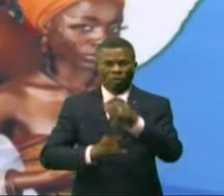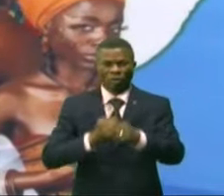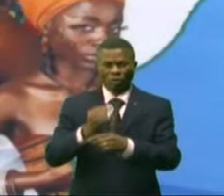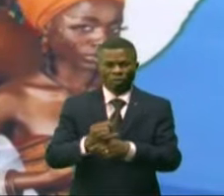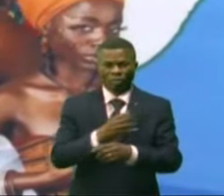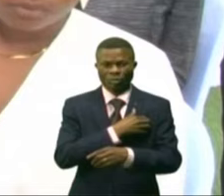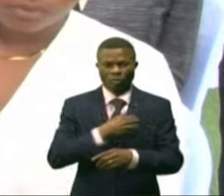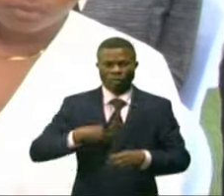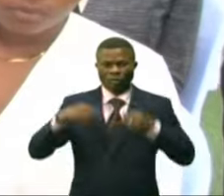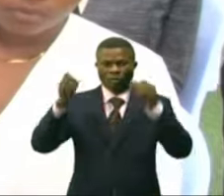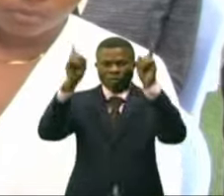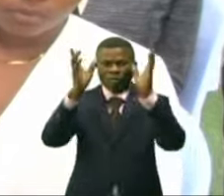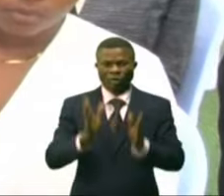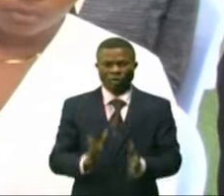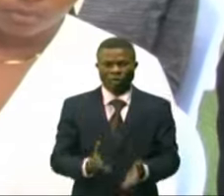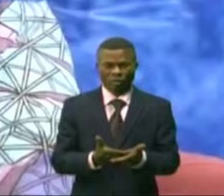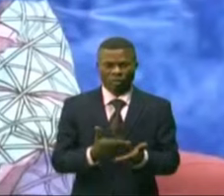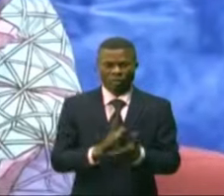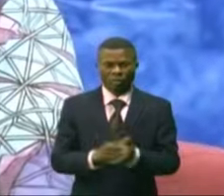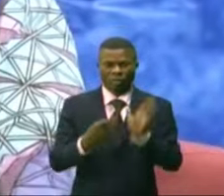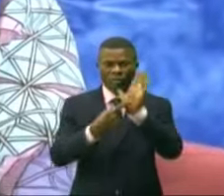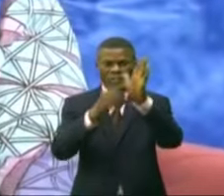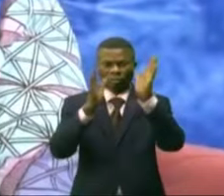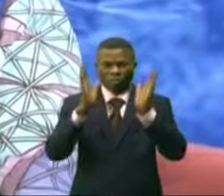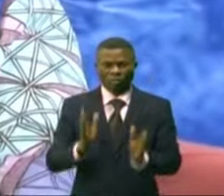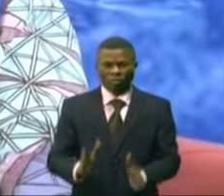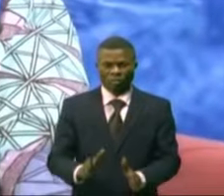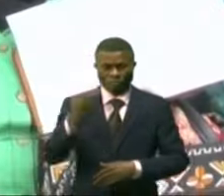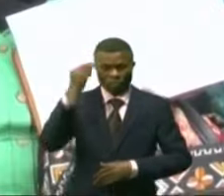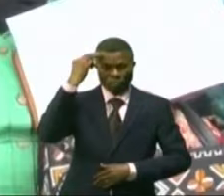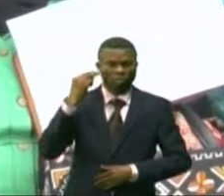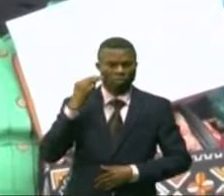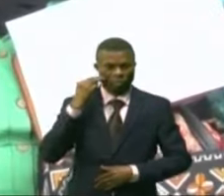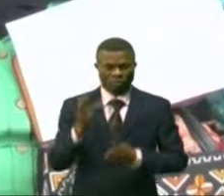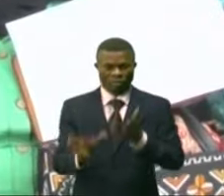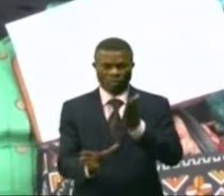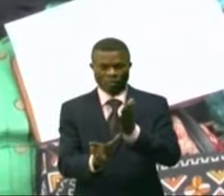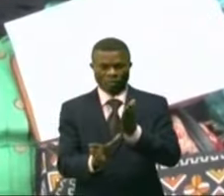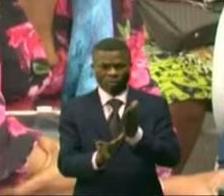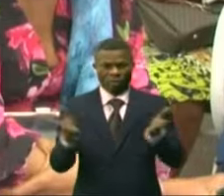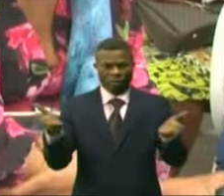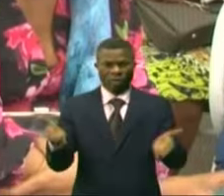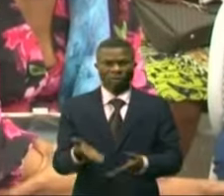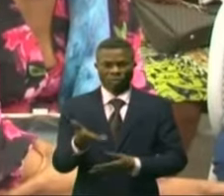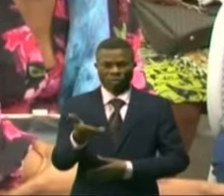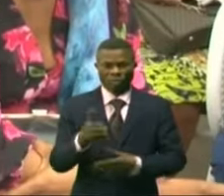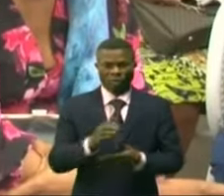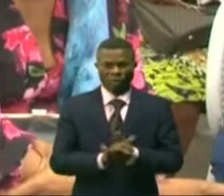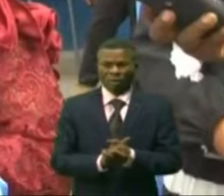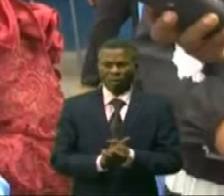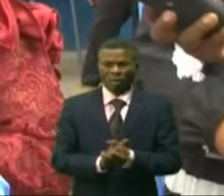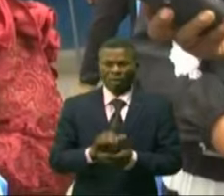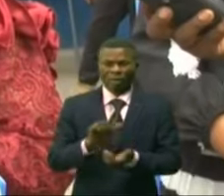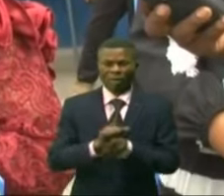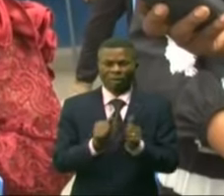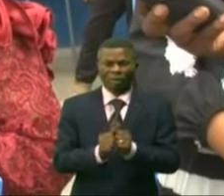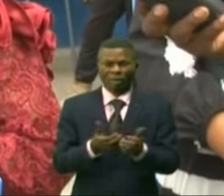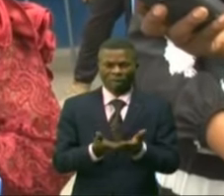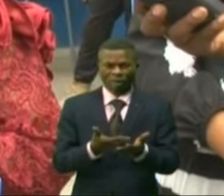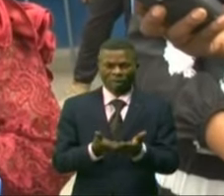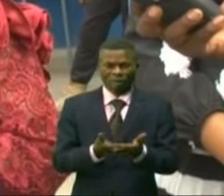femme africaine. Le représentant du ministre a eu ces mots. Le thème de cette année est